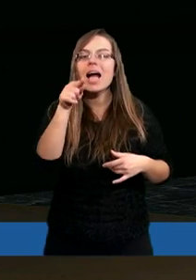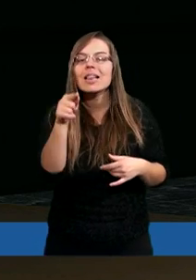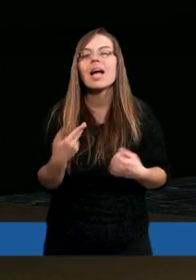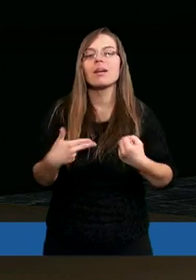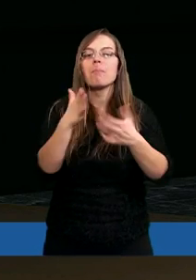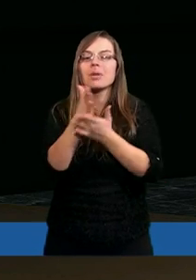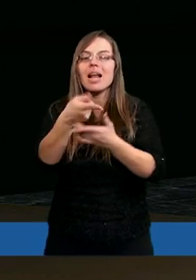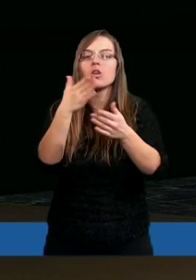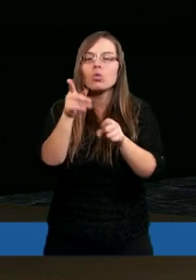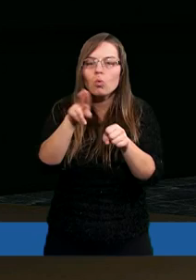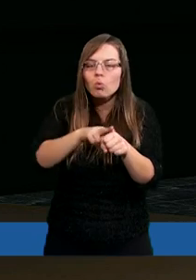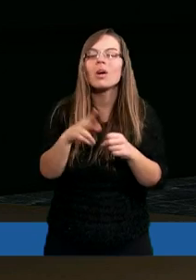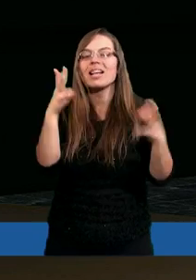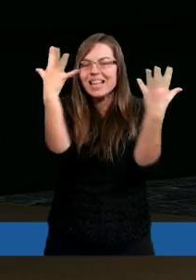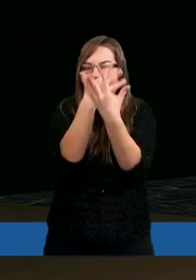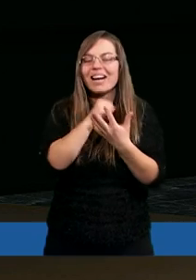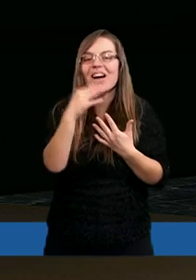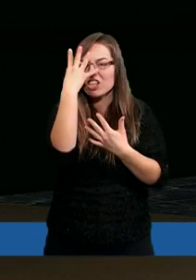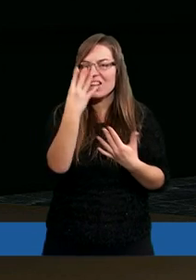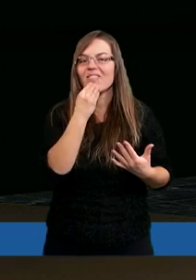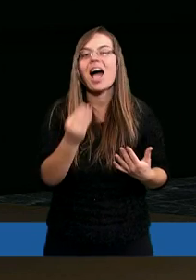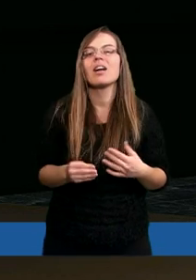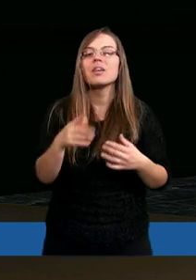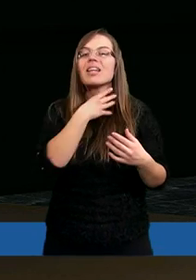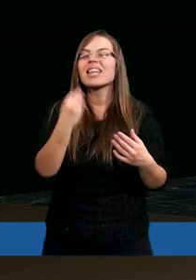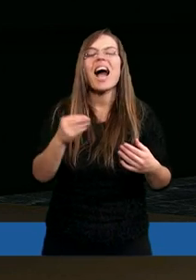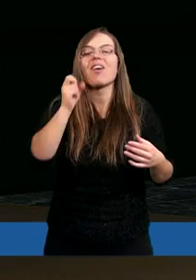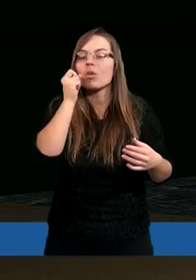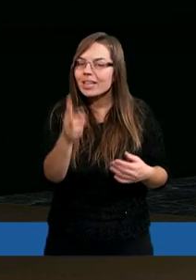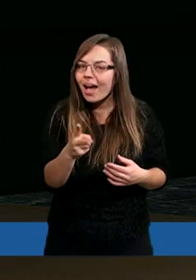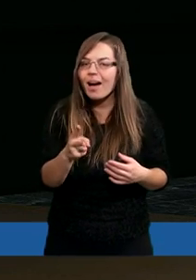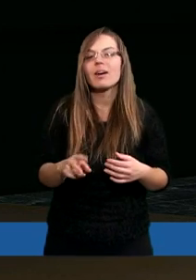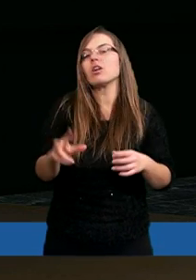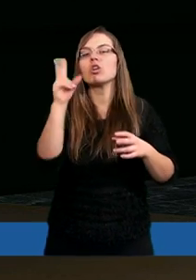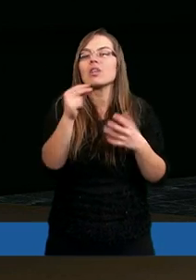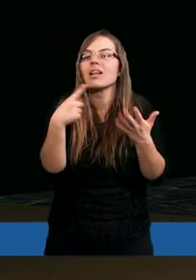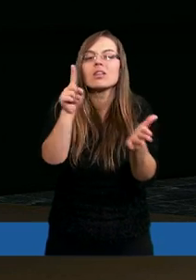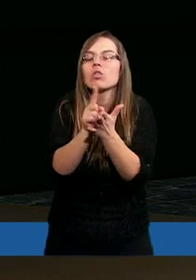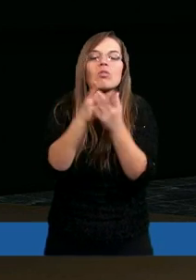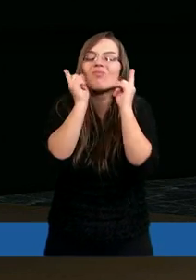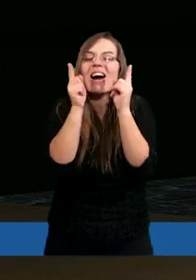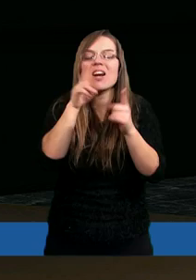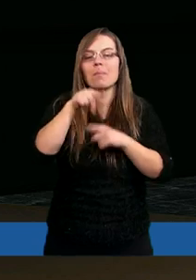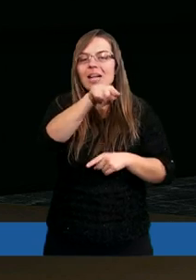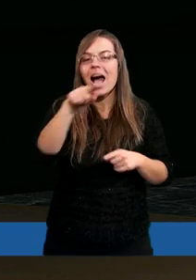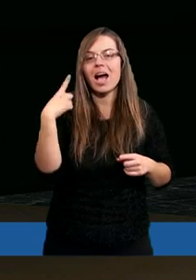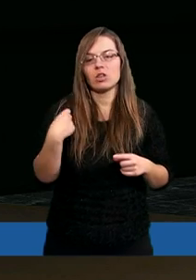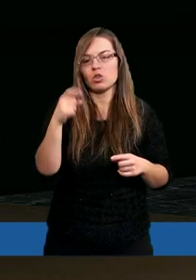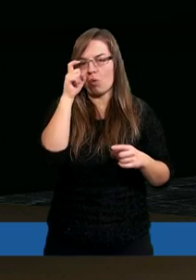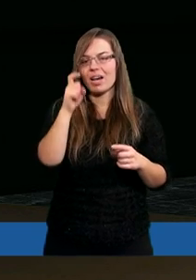jak ten, przed którym zakrywa się twarz. Wzgardzony tak, że nie zważaliśmy na niego,